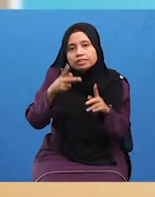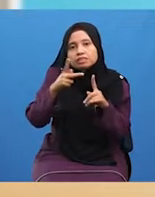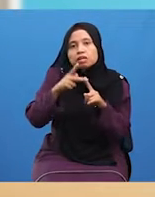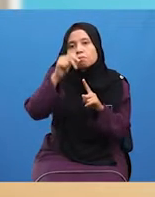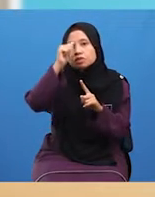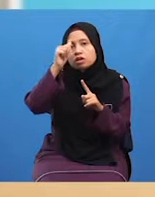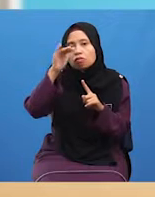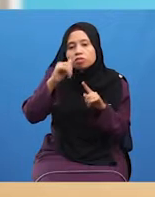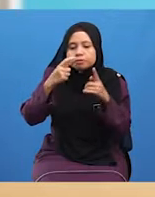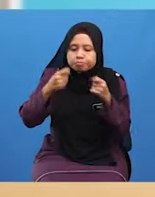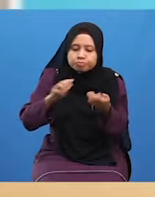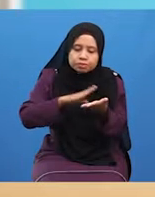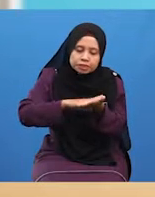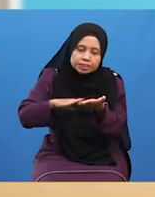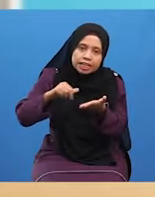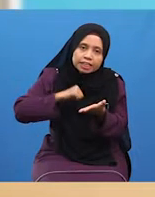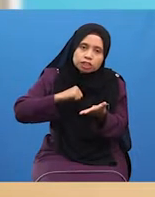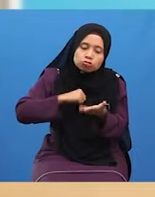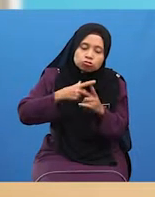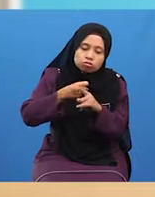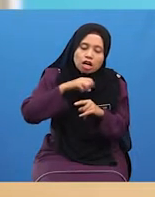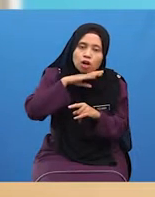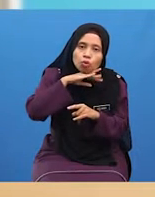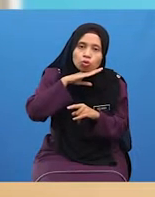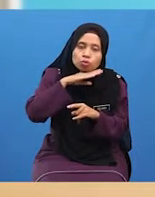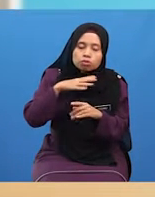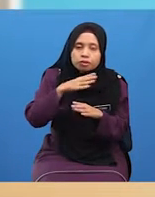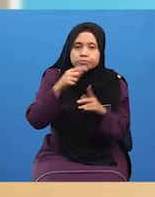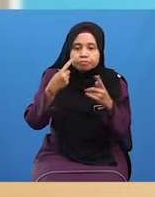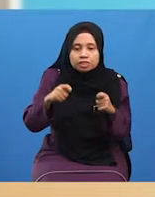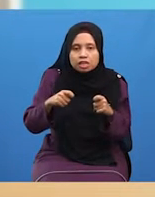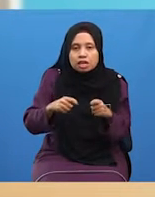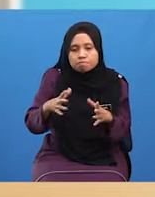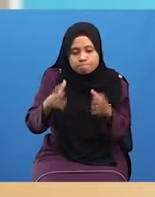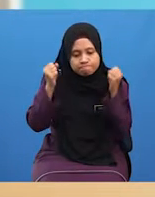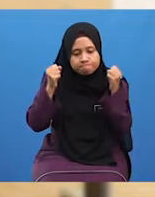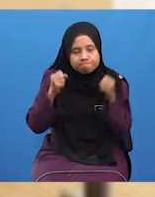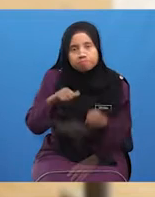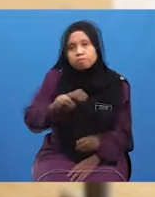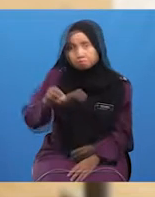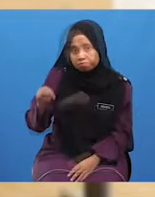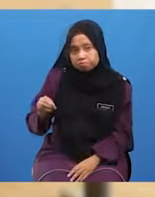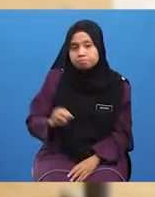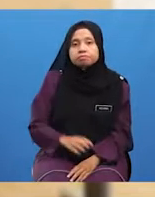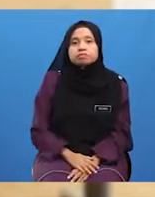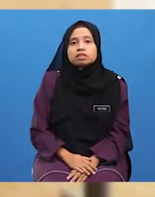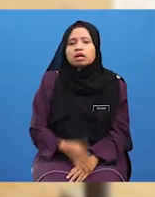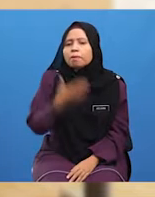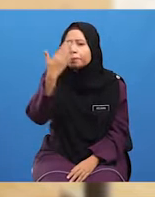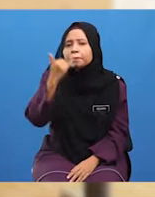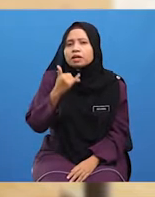Membersihkan Diriku Daripada Kotoran Dan Telah Menyihatkan Daku Murid-murid